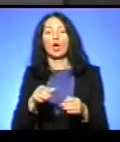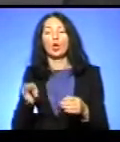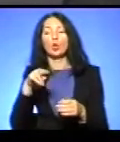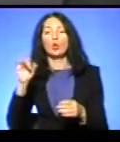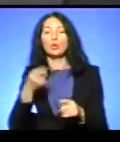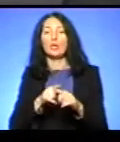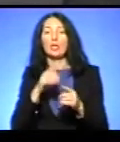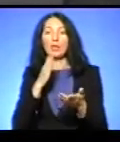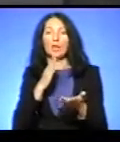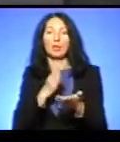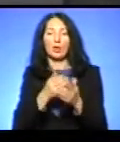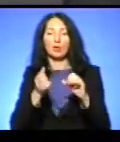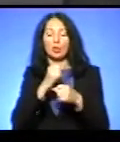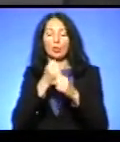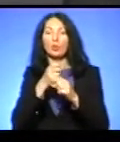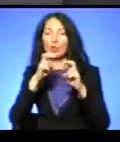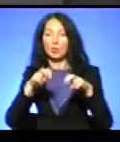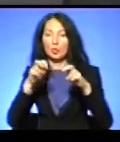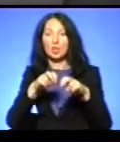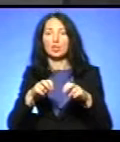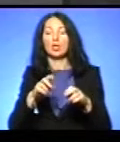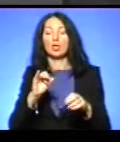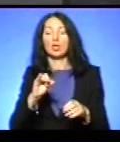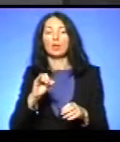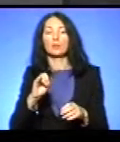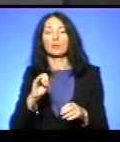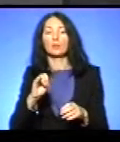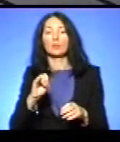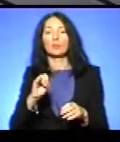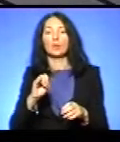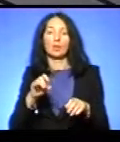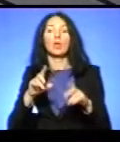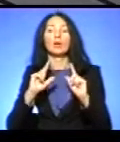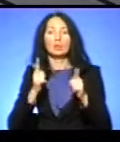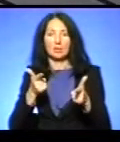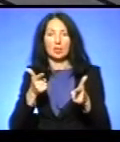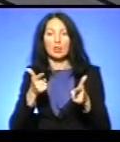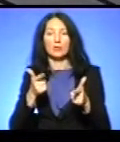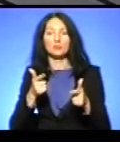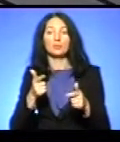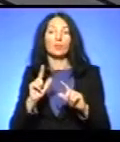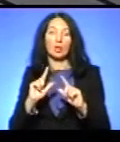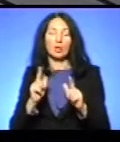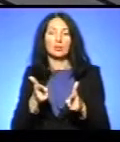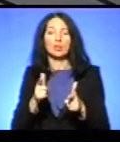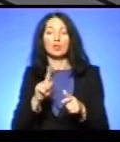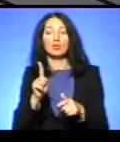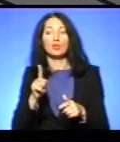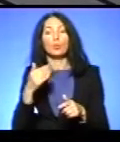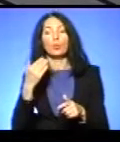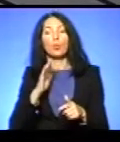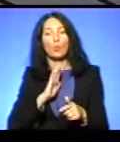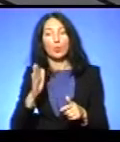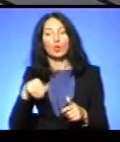аналізів і можуть або дали своє добро або погодження на те, щоб бути